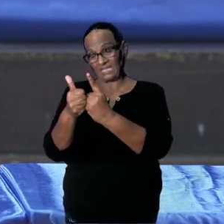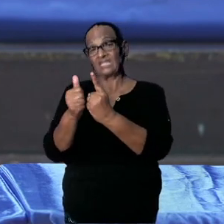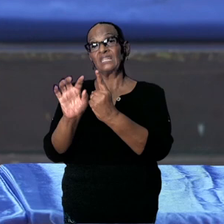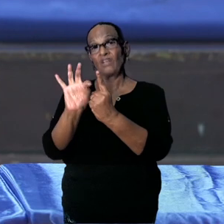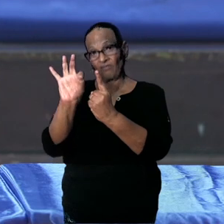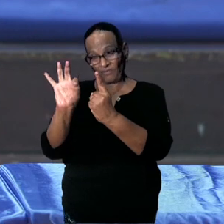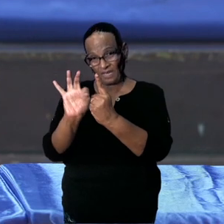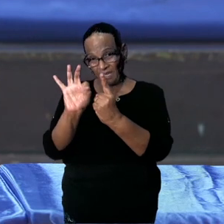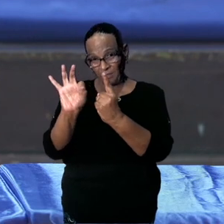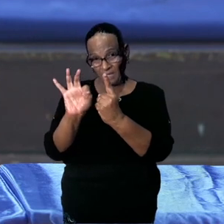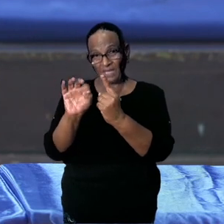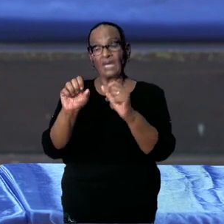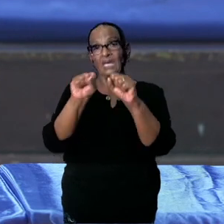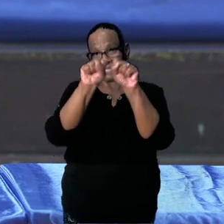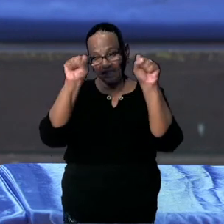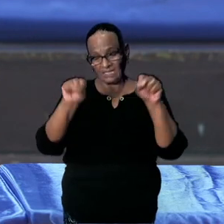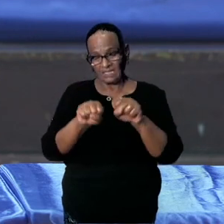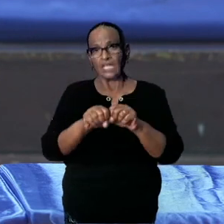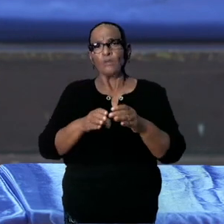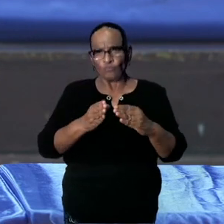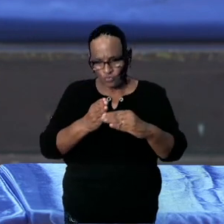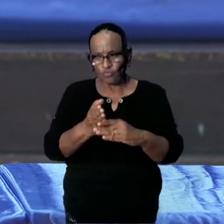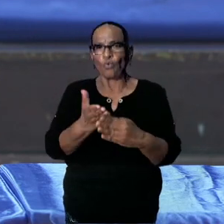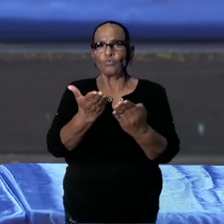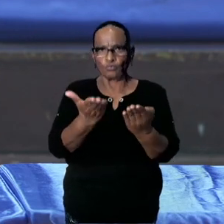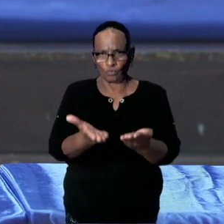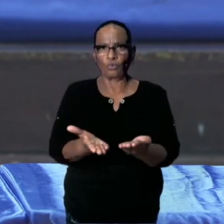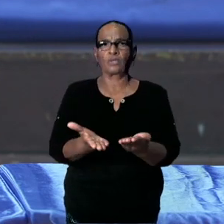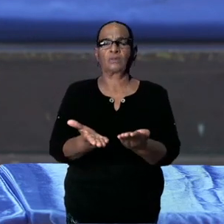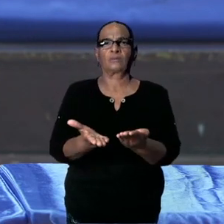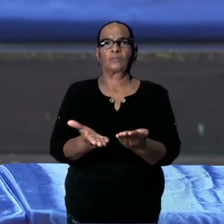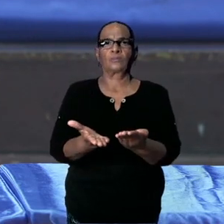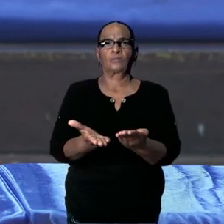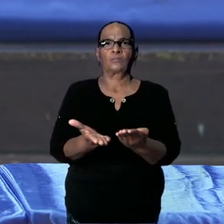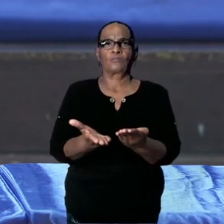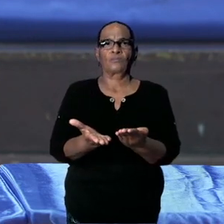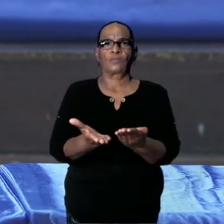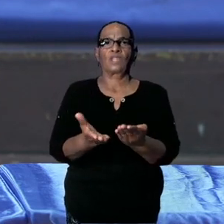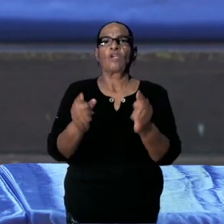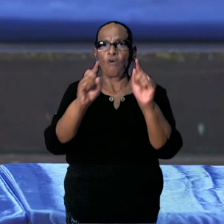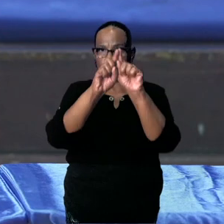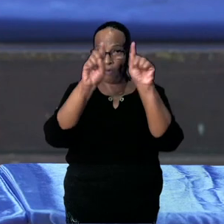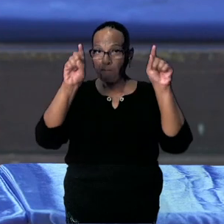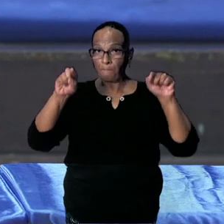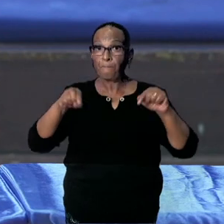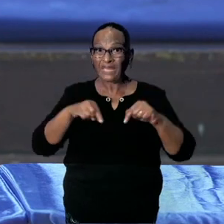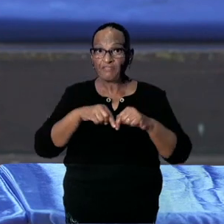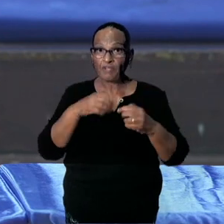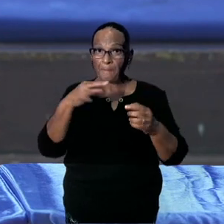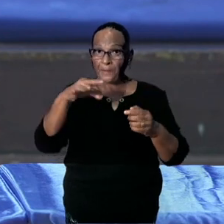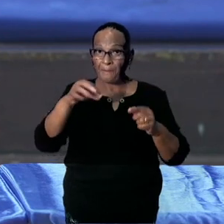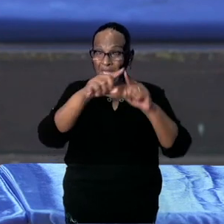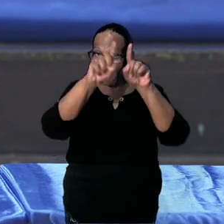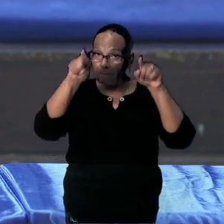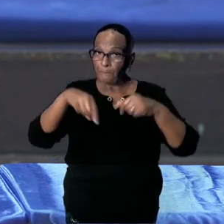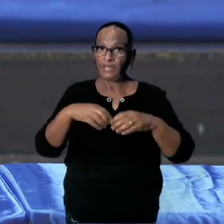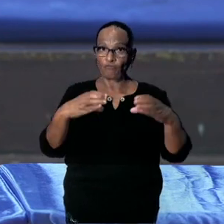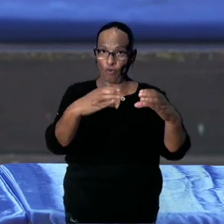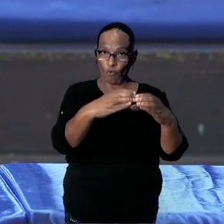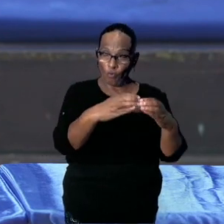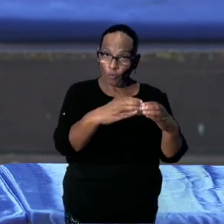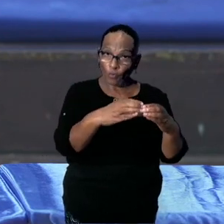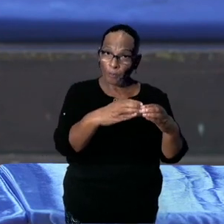dat systeem nog gehadaf wordt van hardkopjes voor deze groep. En dat